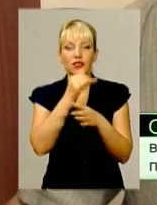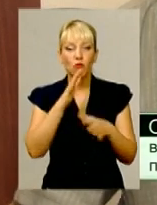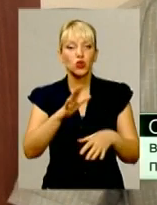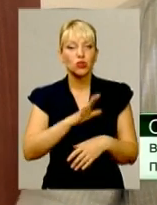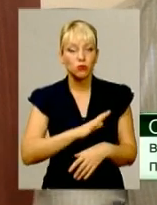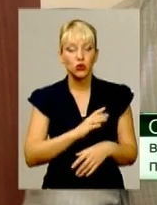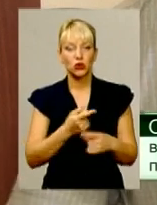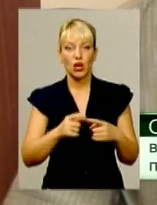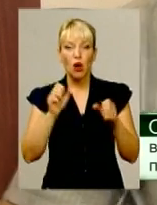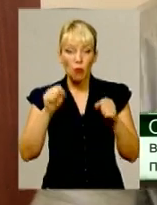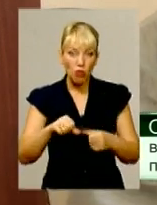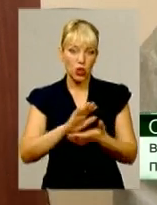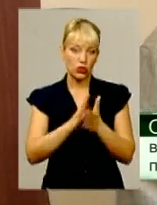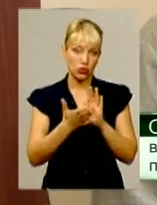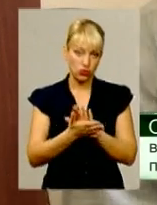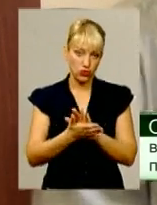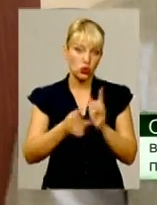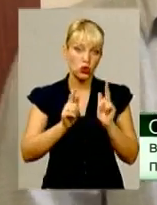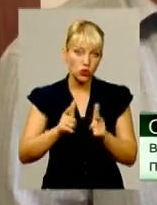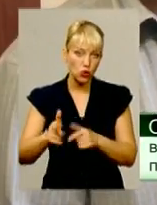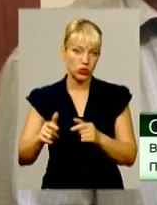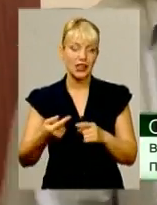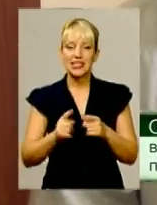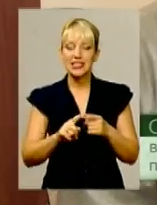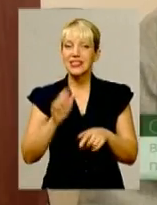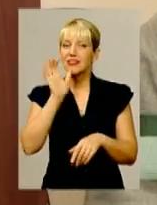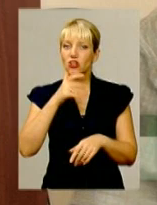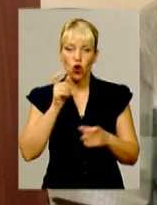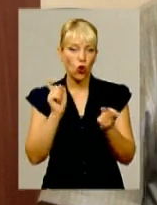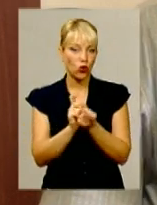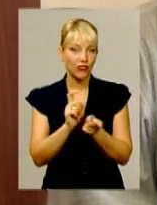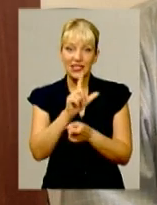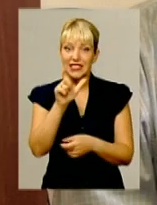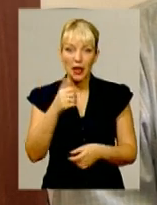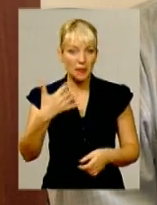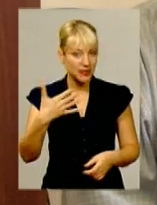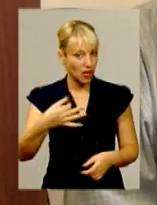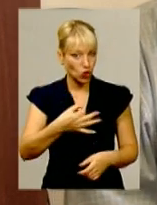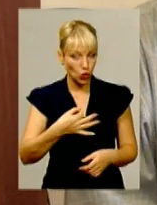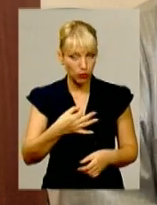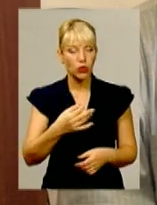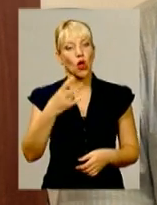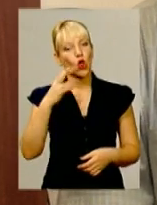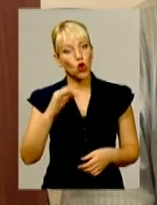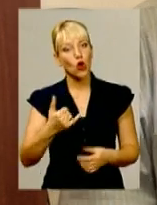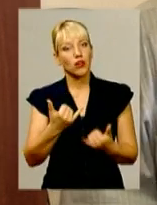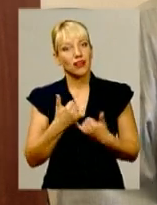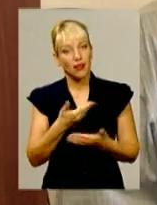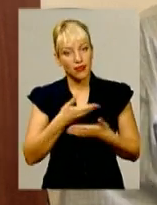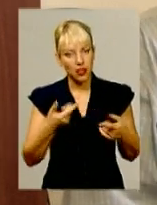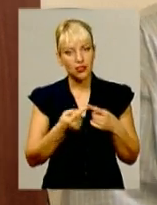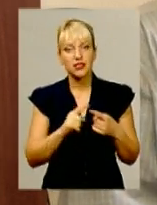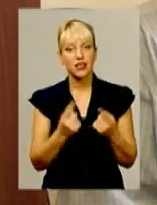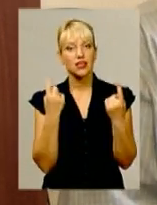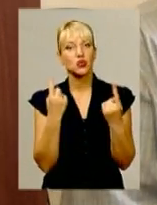бо це не є якийсь такий серйозний конфлікт, на нашу думку, за 50 копійок на сьогоднішній день. Але вони для нас суттєві, дуже